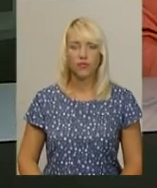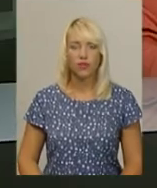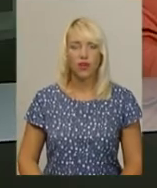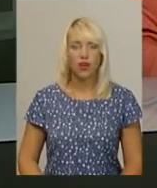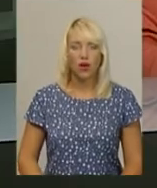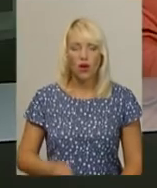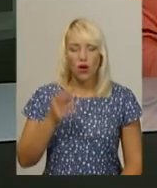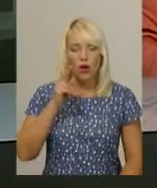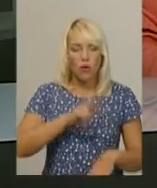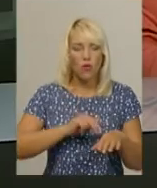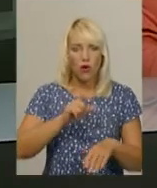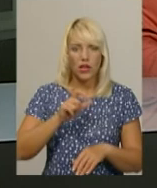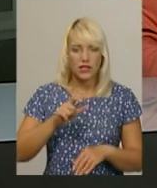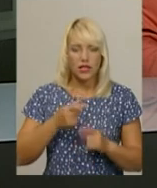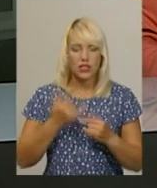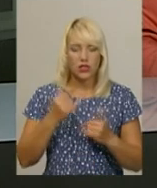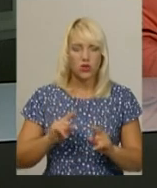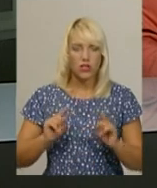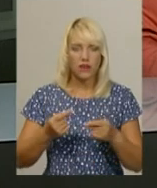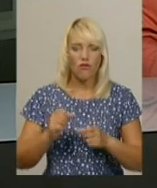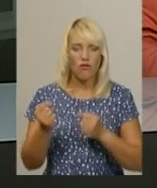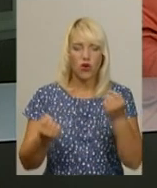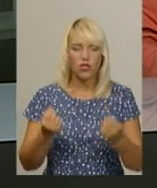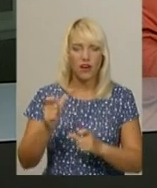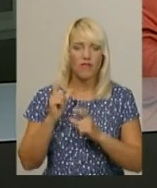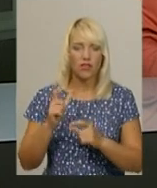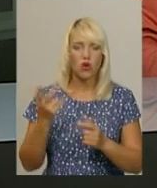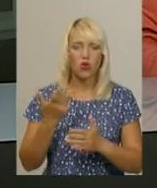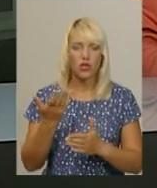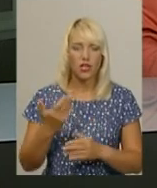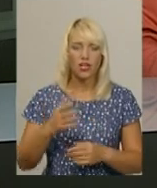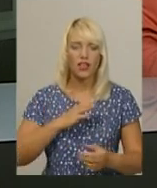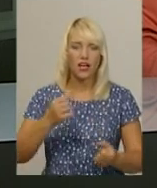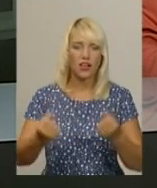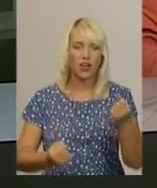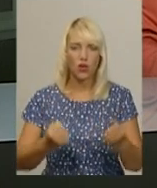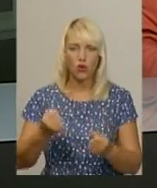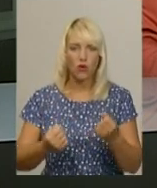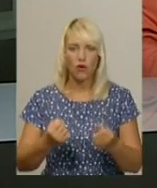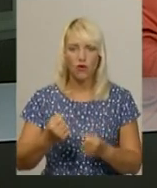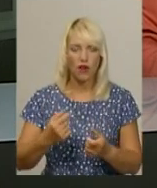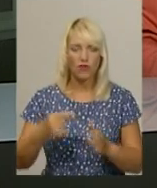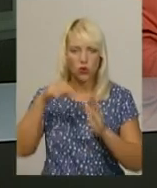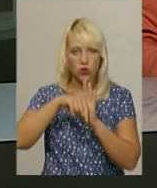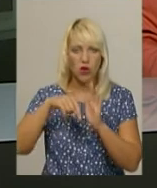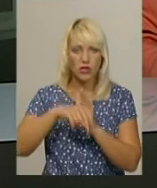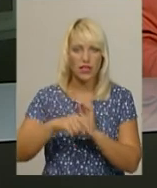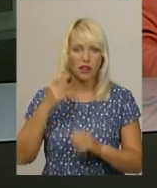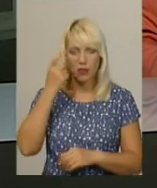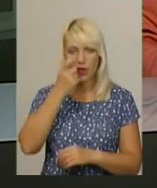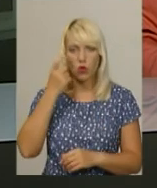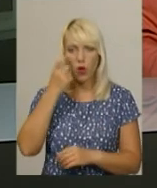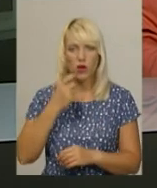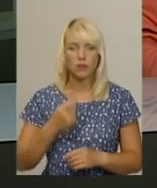Поліцейські сьогодні вночі затримали водія вантажівки, котрий, за їх словами, керував машиною з ознаками алкогольного сп'яніння.